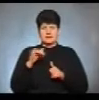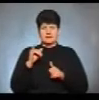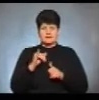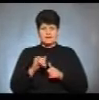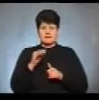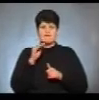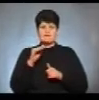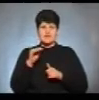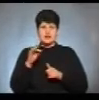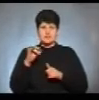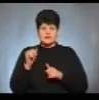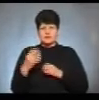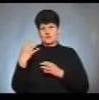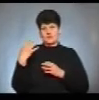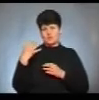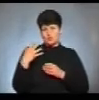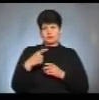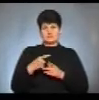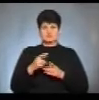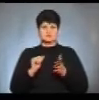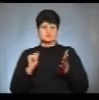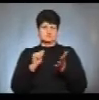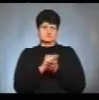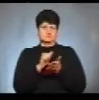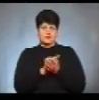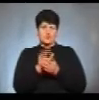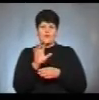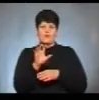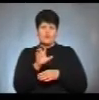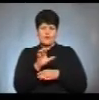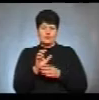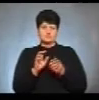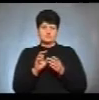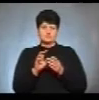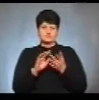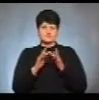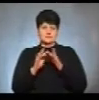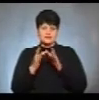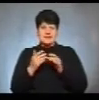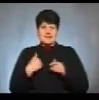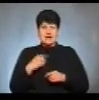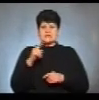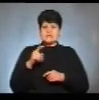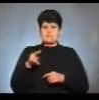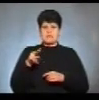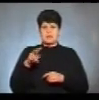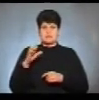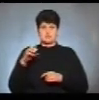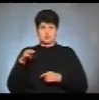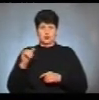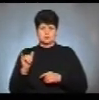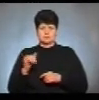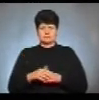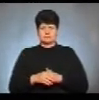В холі навчального закладу вони фотографуються і публікують фото у соціальній мережі з хештегом «Я з пласту».